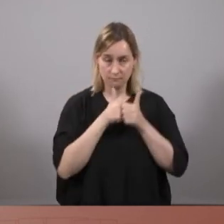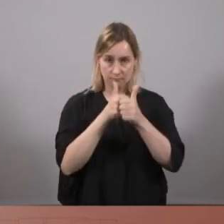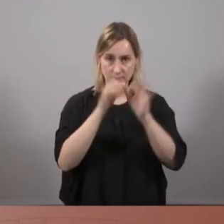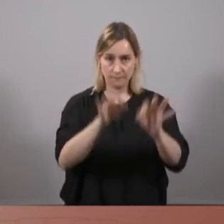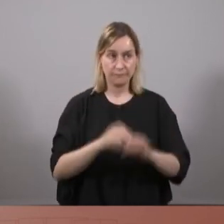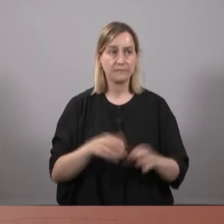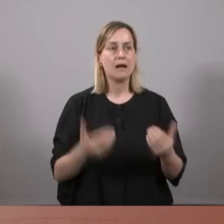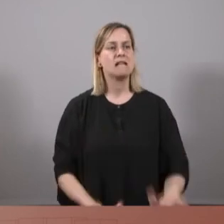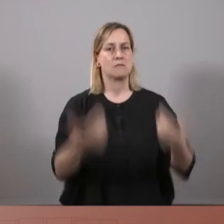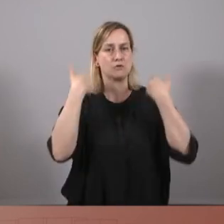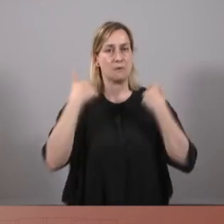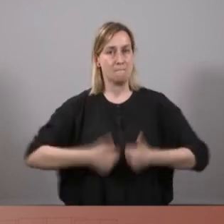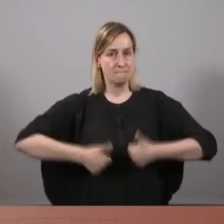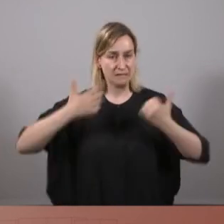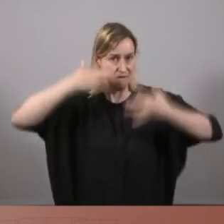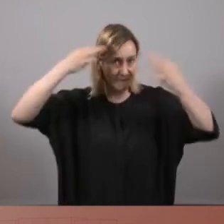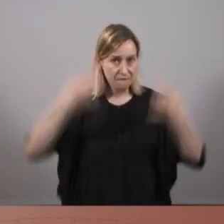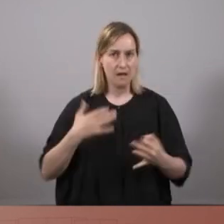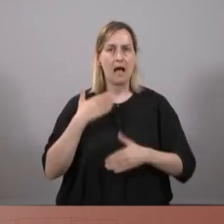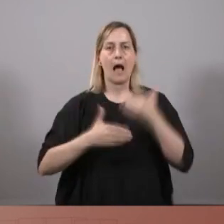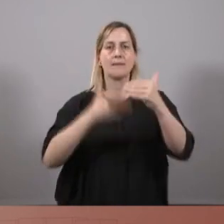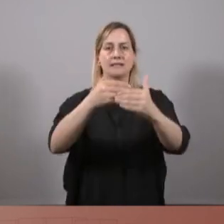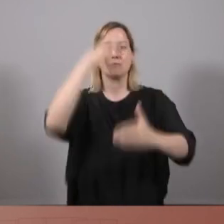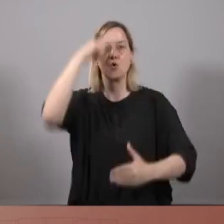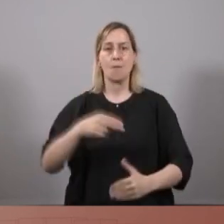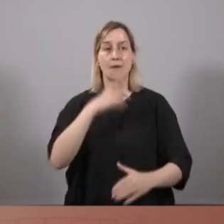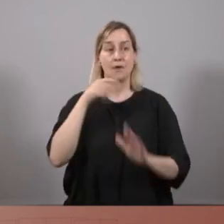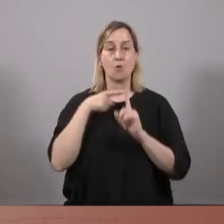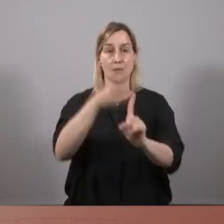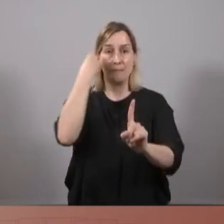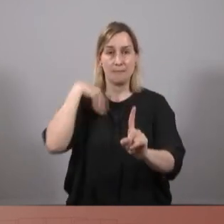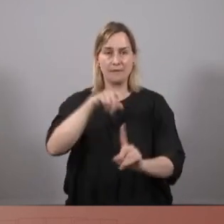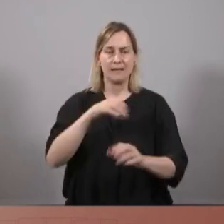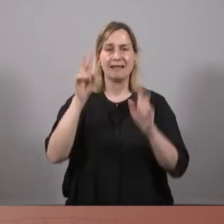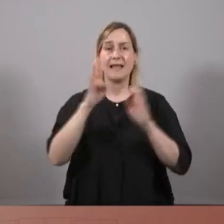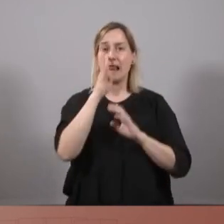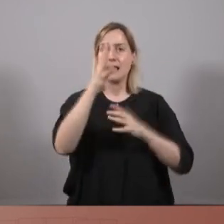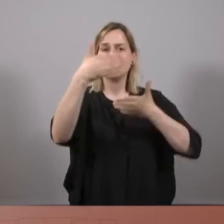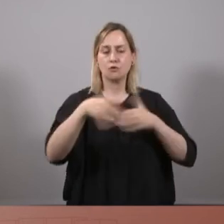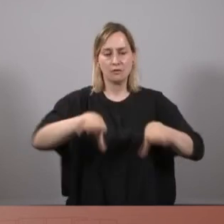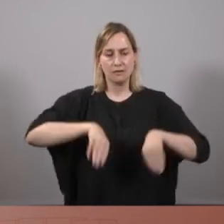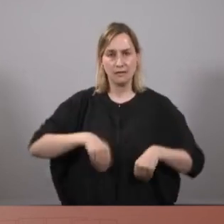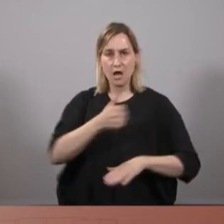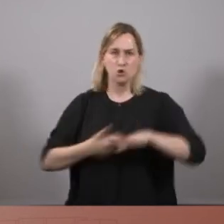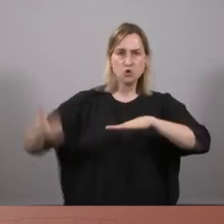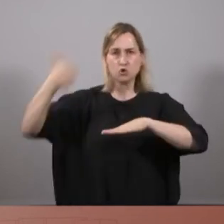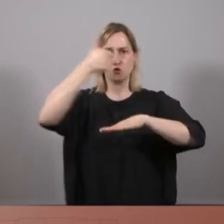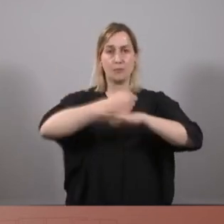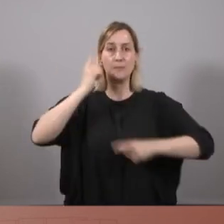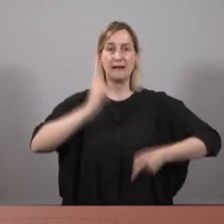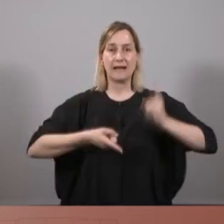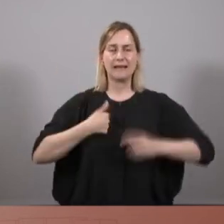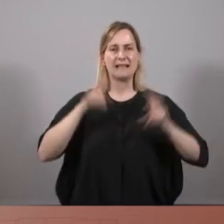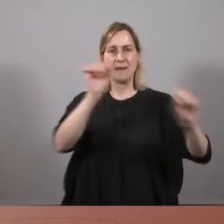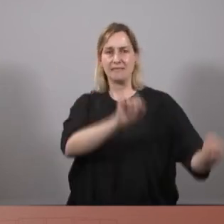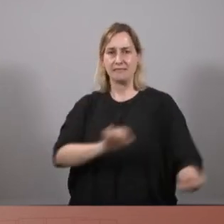majors responsabilitats i certament avancem en el compliment d'aquests objectius i encarem una legislatura de sobirania en la defensa i la garantia dels drets